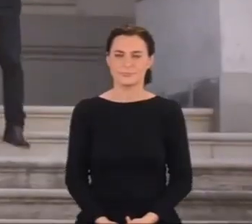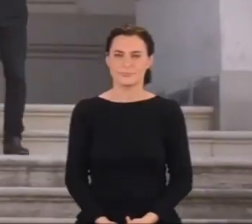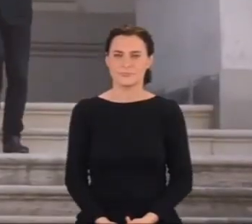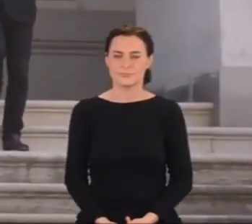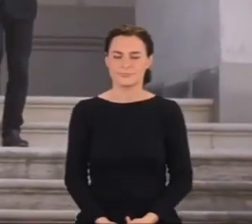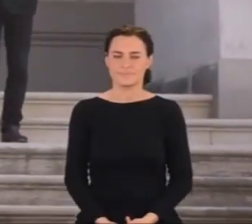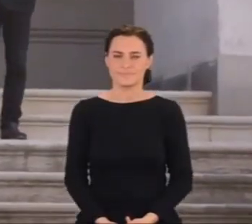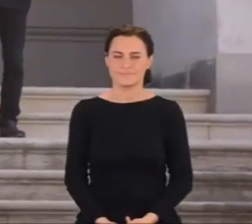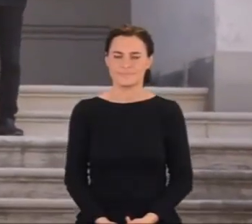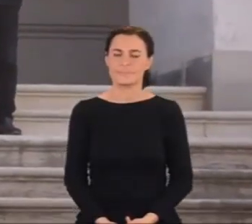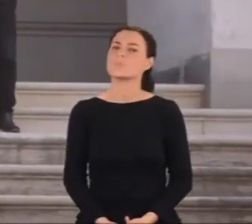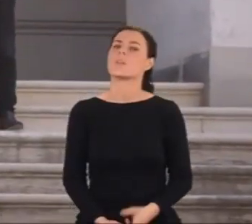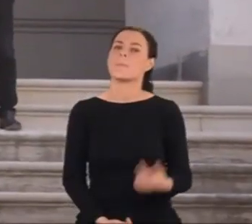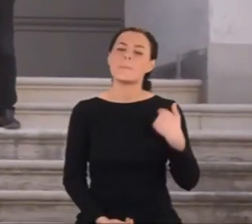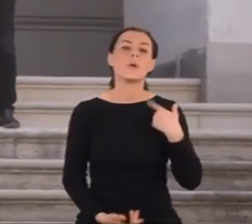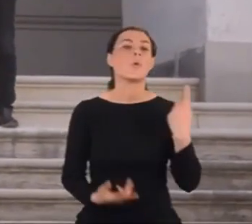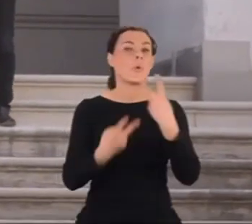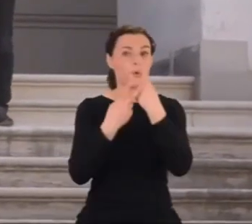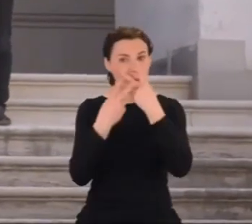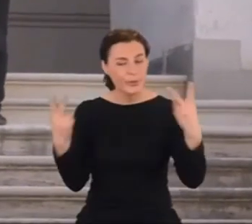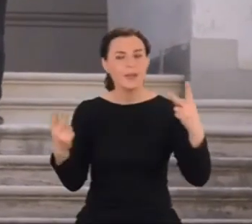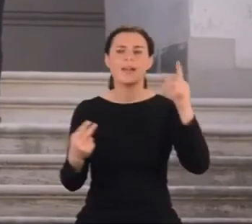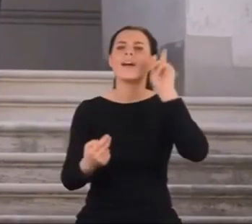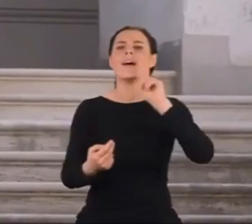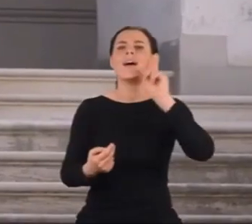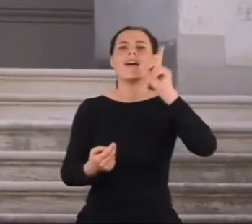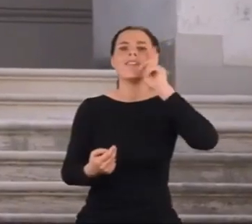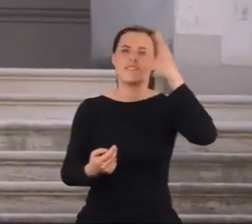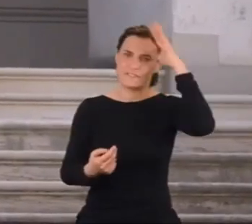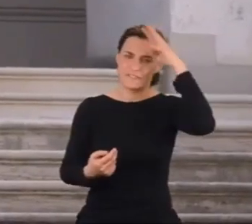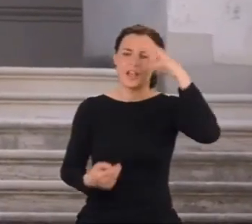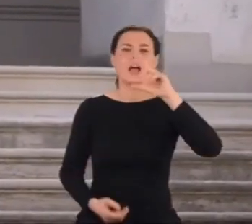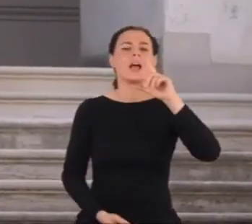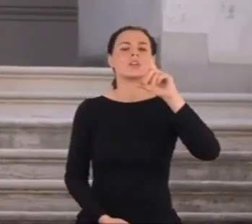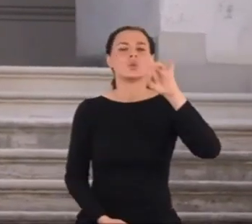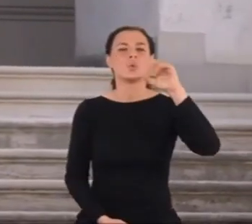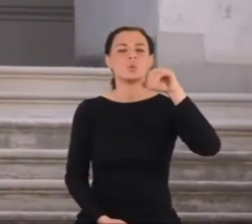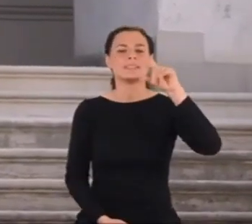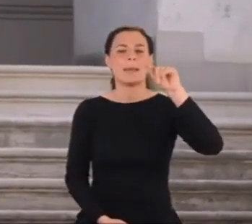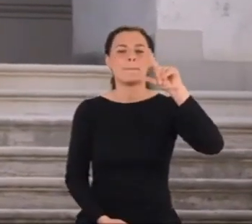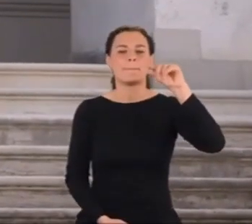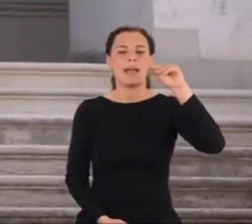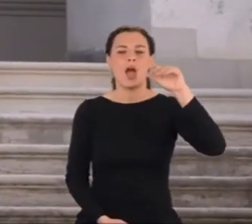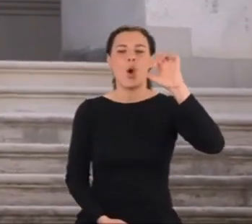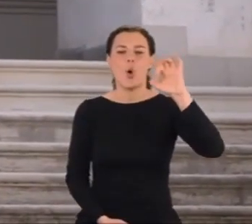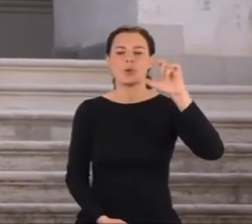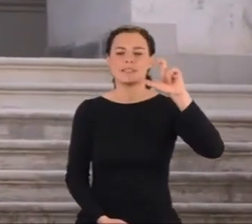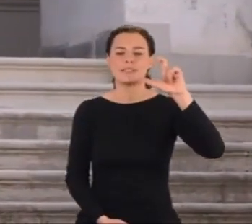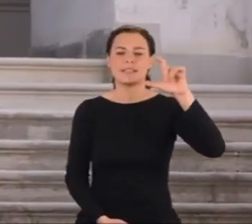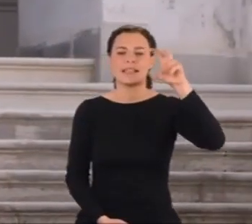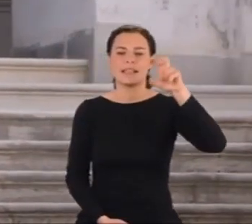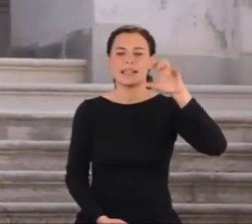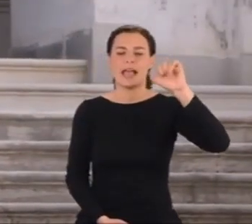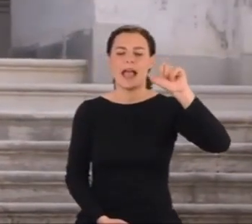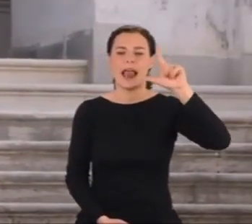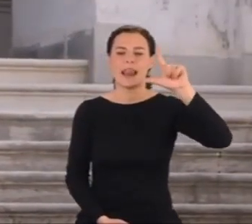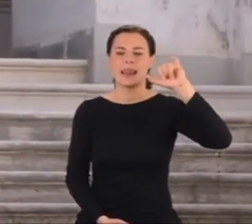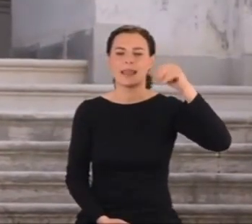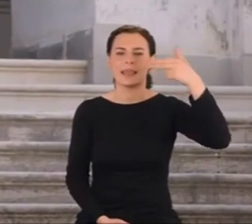Wiadomo, że złożył mu wizytę znany fizyk Giuseppe Occhialini. Jak wyglądało to spotkanie?